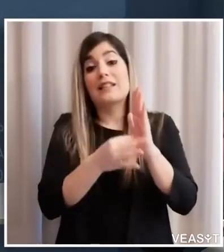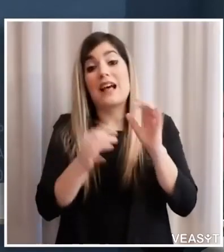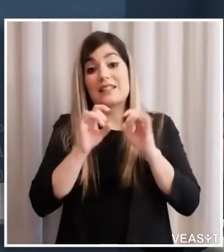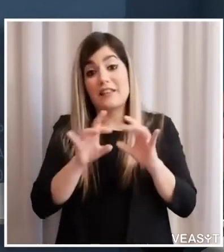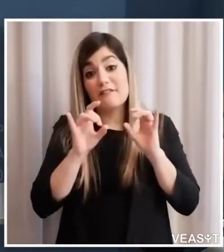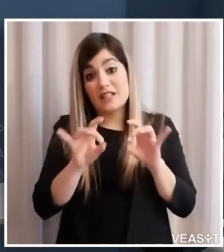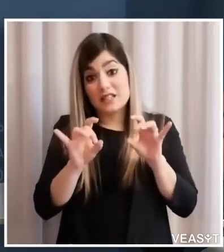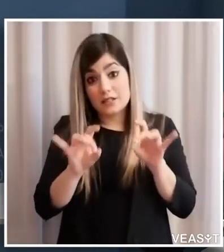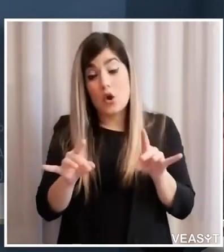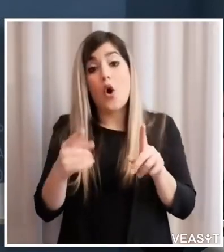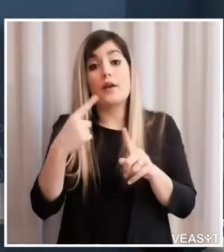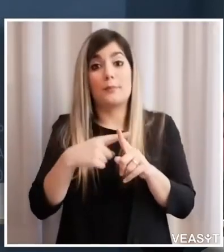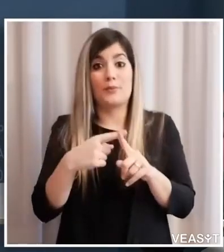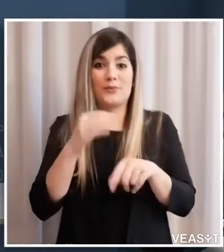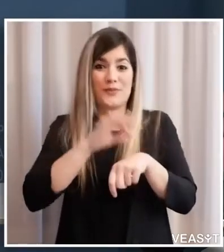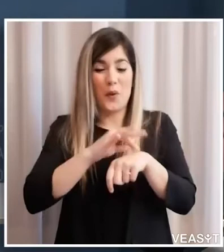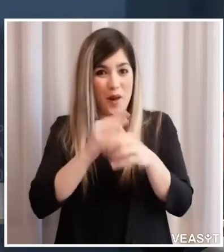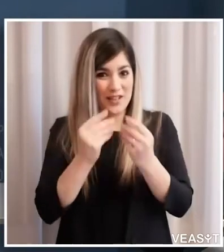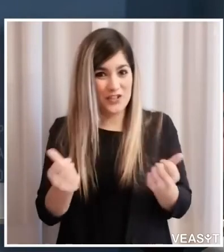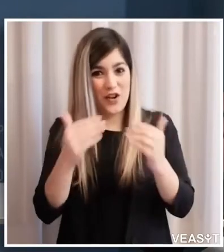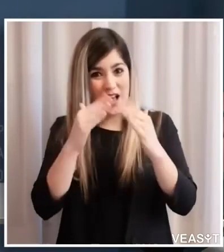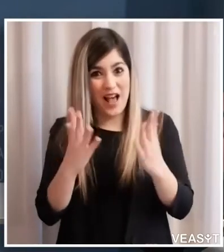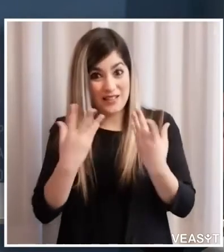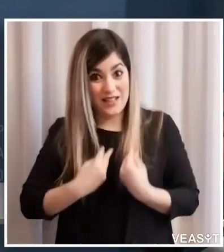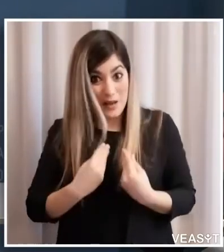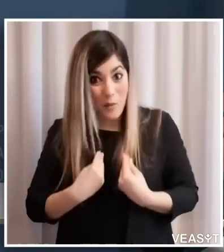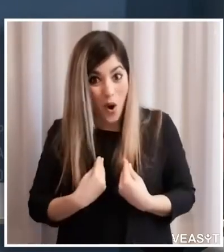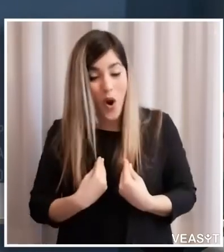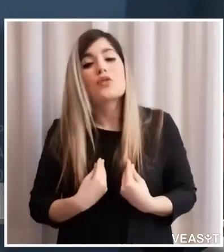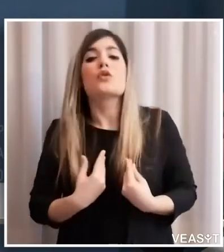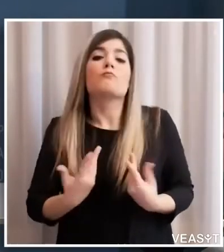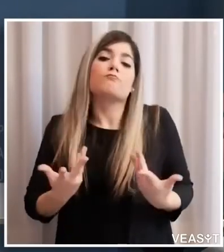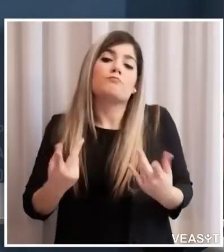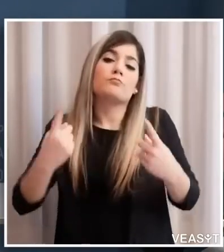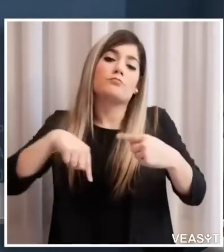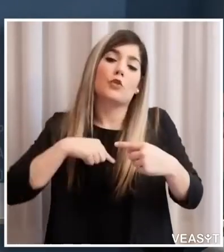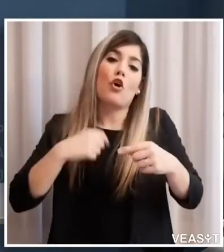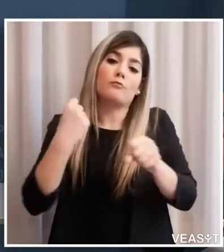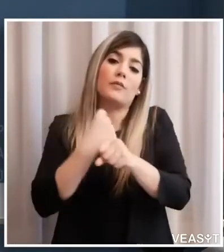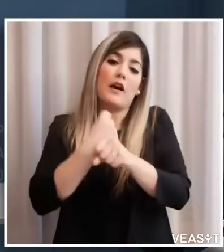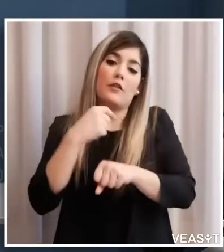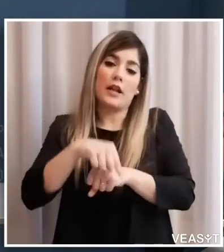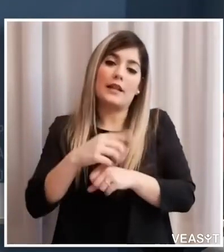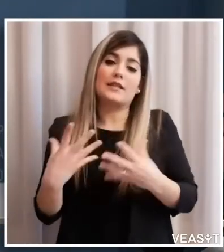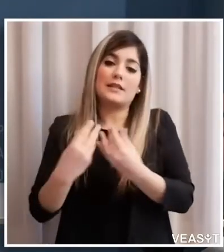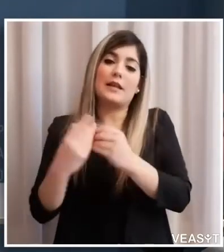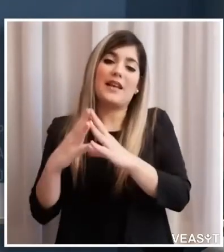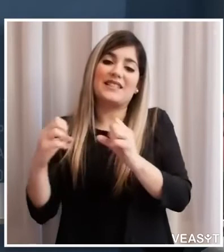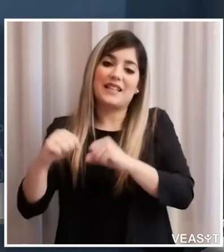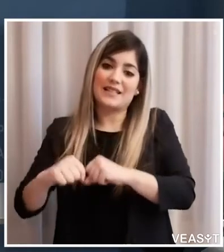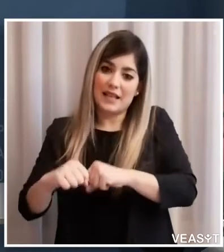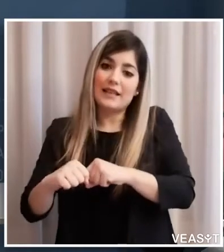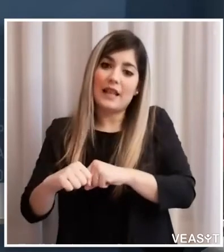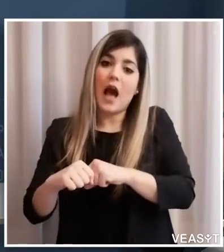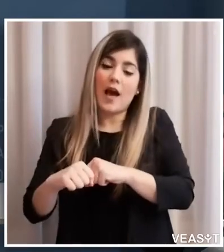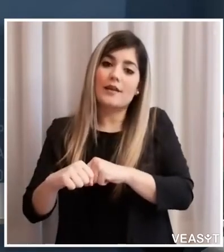guarigione nelle case di riposo attualmente stiamo lavorando assieme con l'azienda sanitaria a far